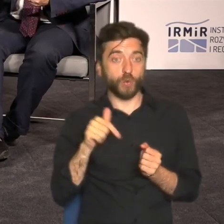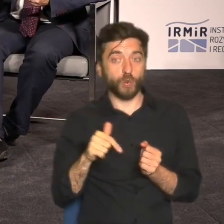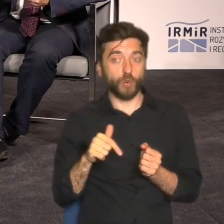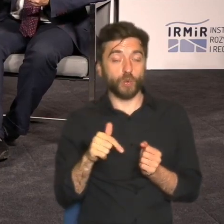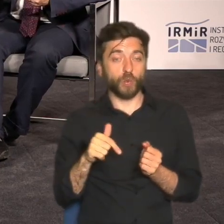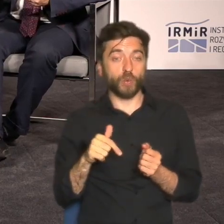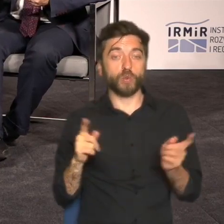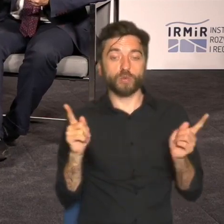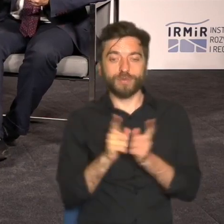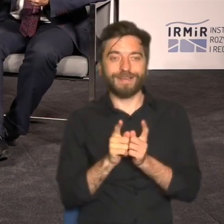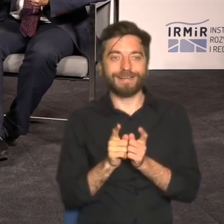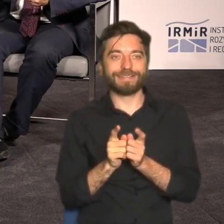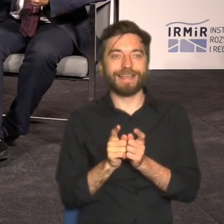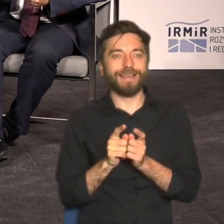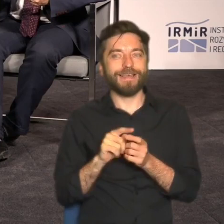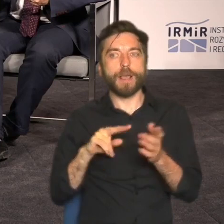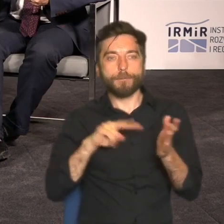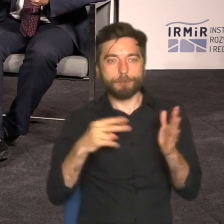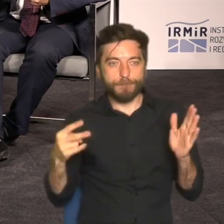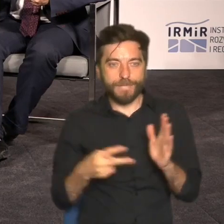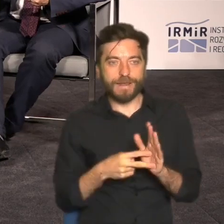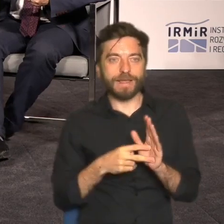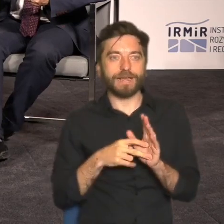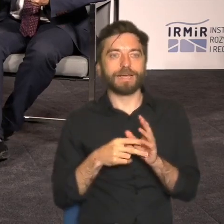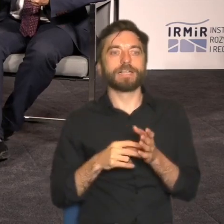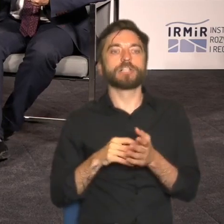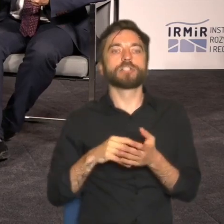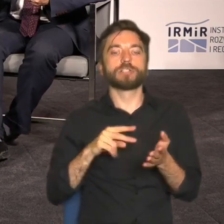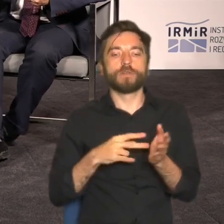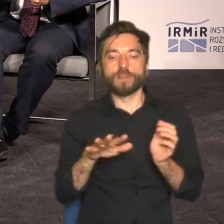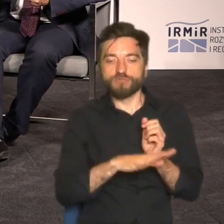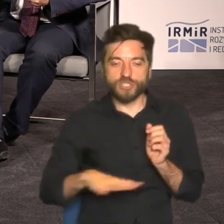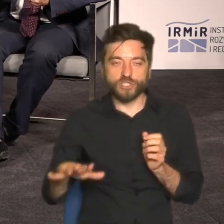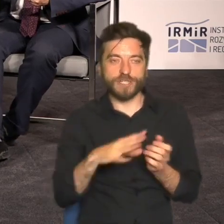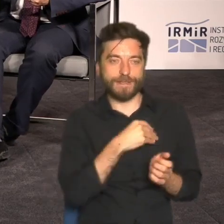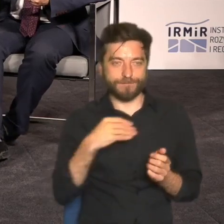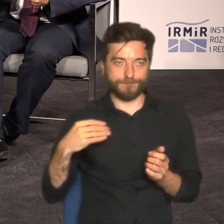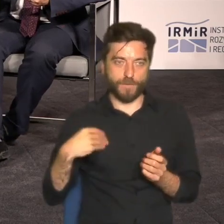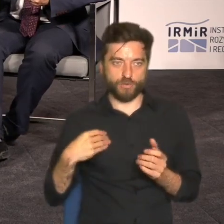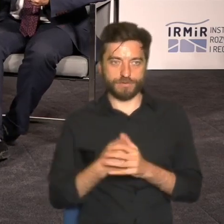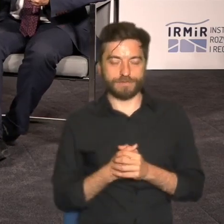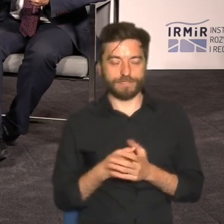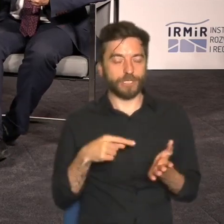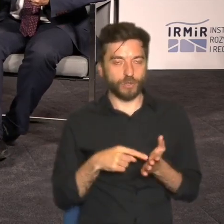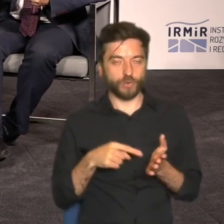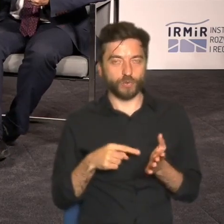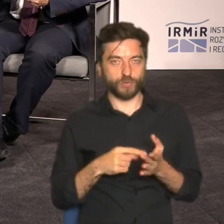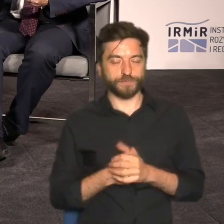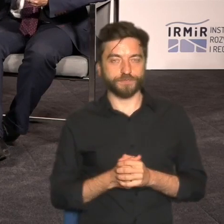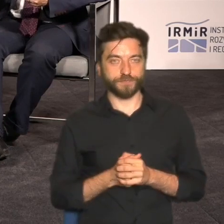będzie będzie sesja założenia i kierunki reformy planowania przestrzennego w Polsce i myślę że tutaj